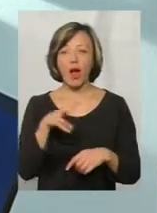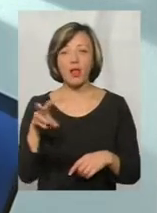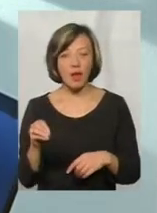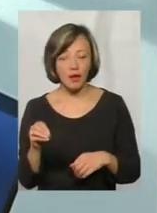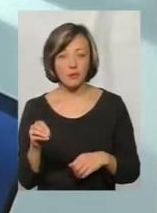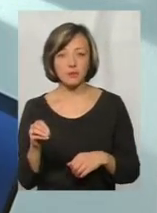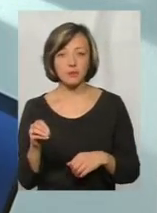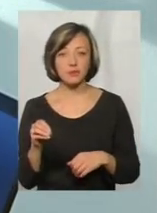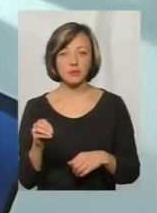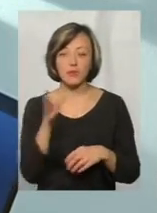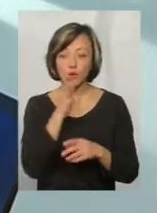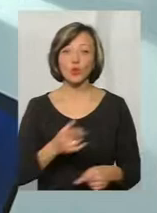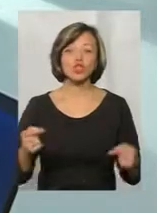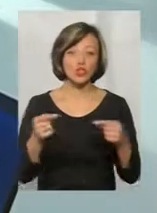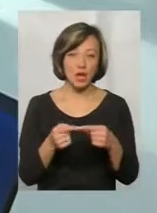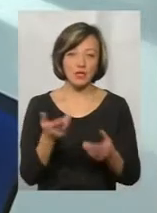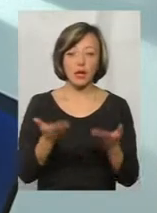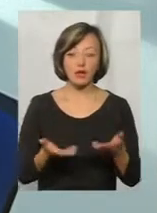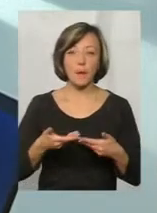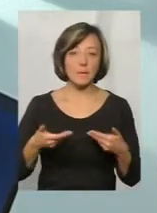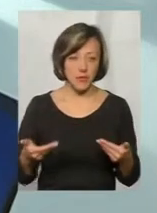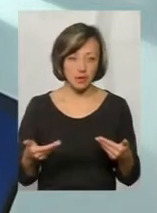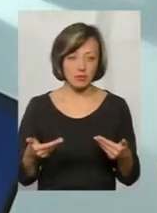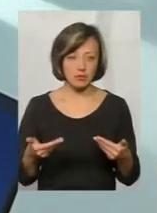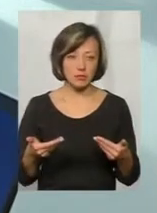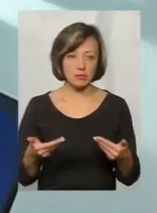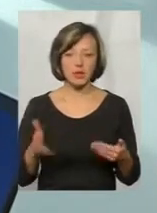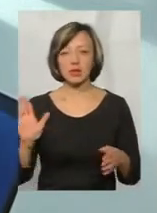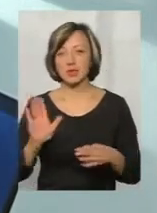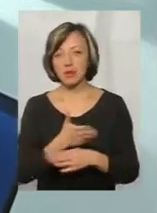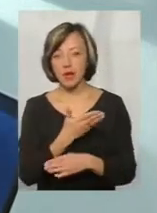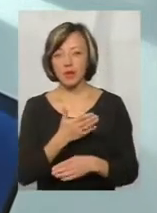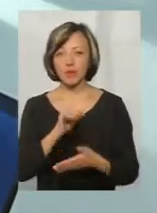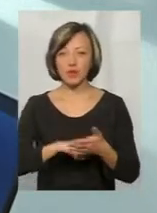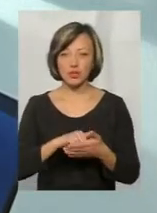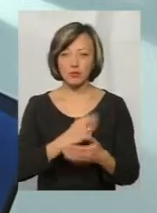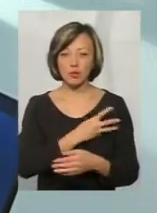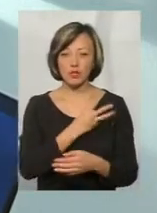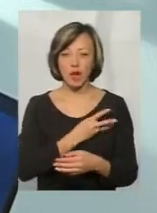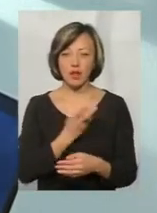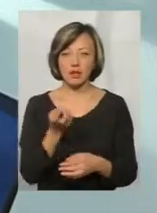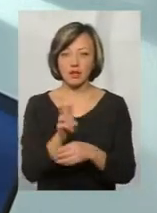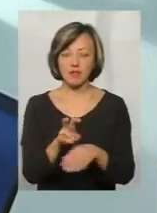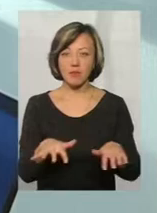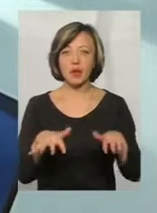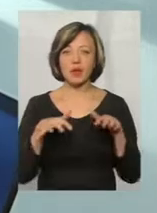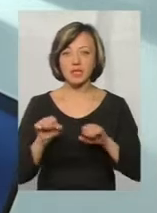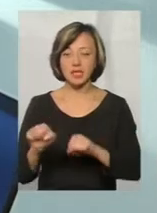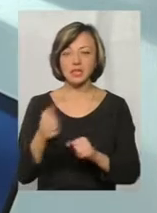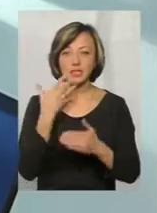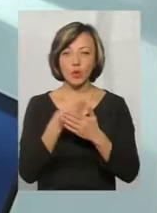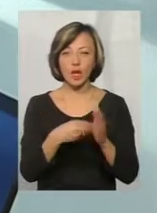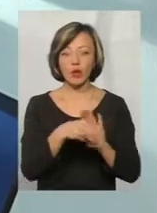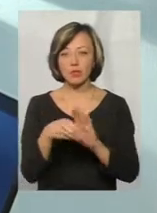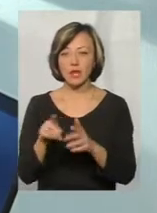той же час, якщо ми заберемо причину, бажання йти в парламент, захистити свої